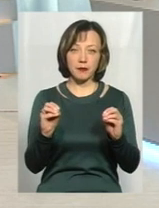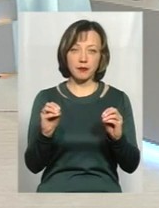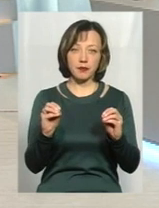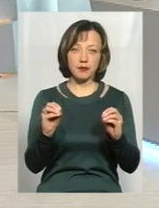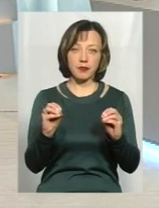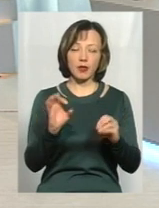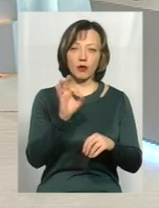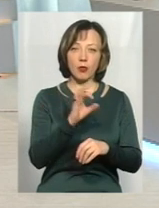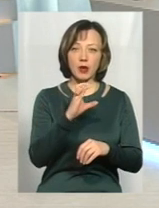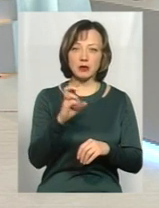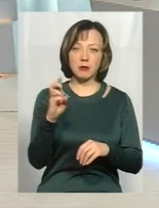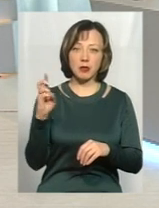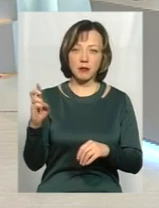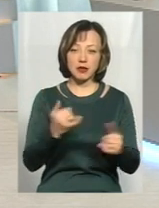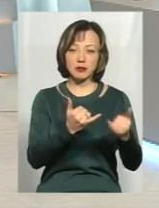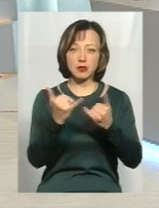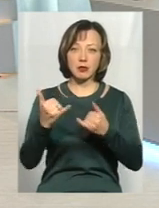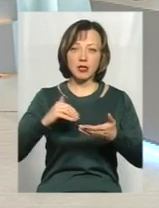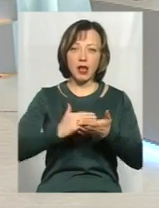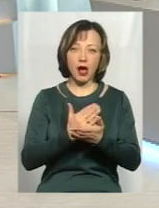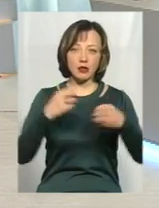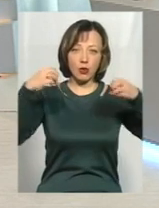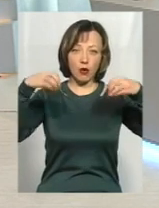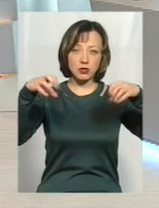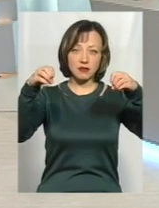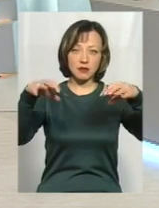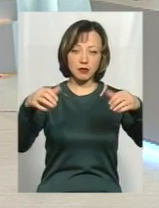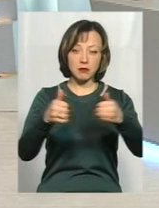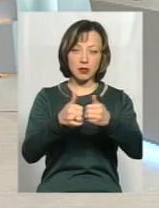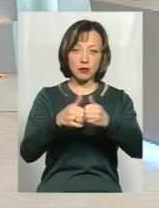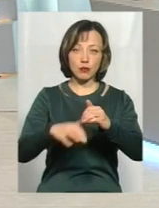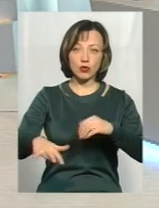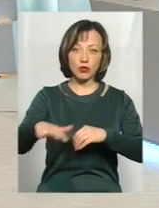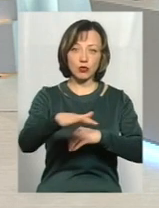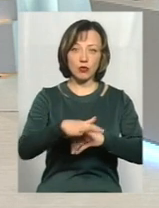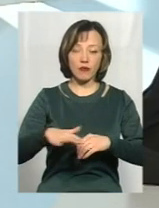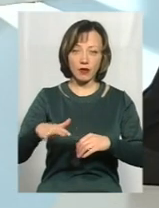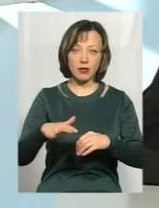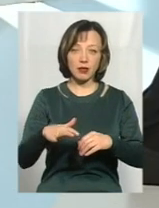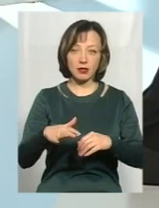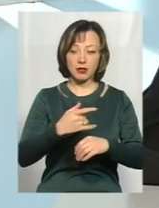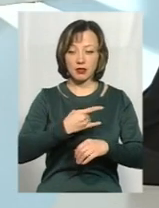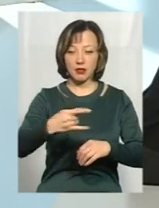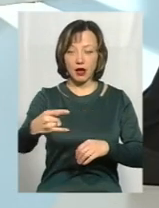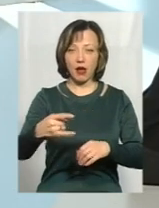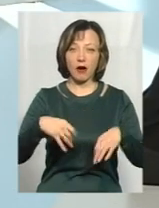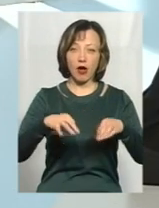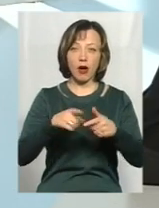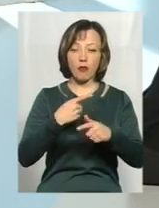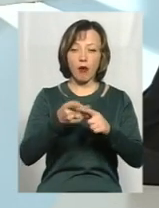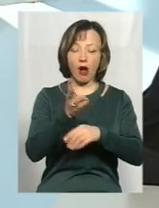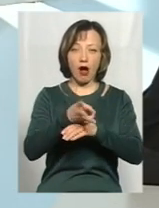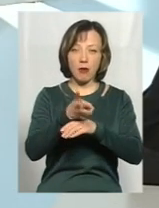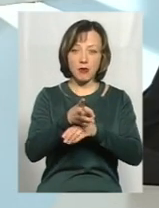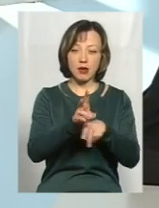ОСББ, чи ЖЕК забезпечив якісне освітлення при будинковій території, де стоять автомобілі, або встановлені камери